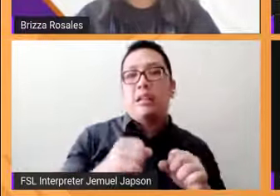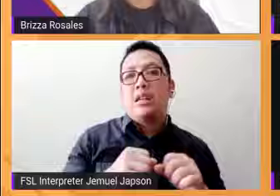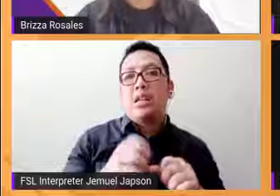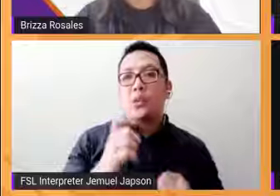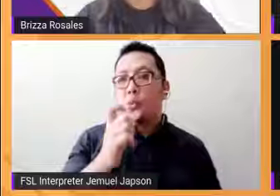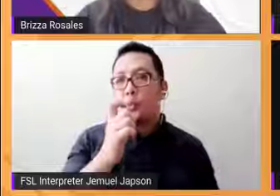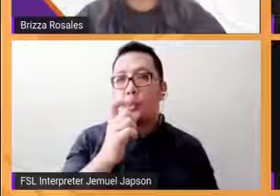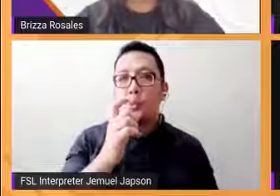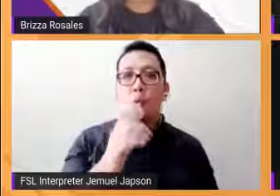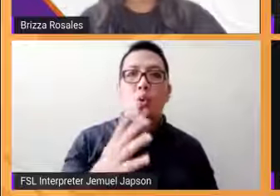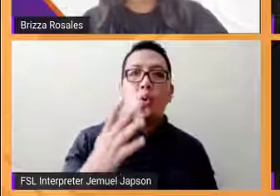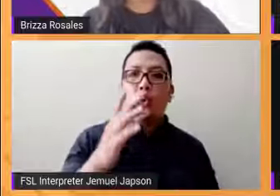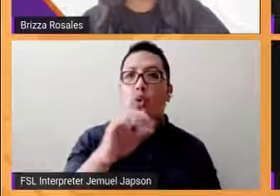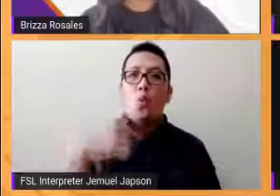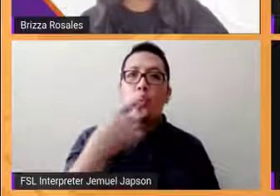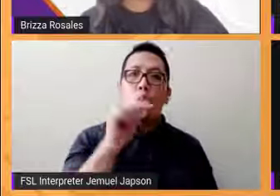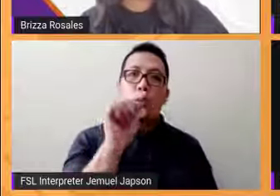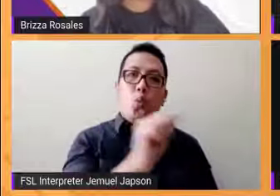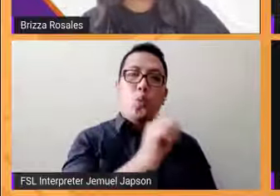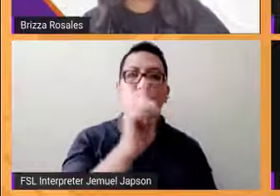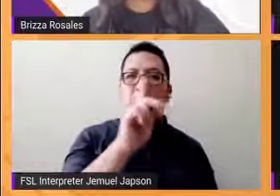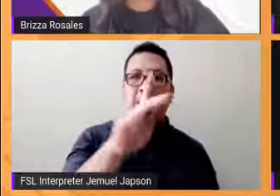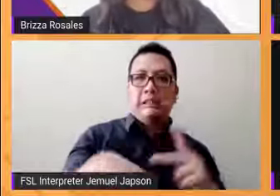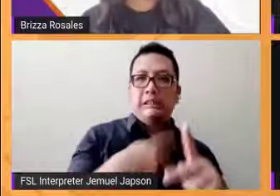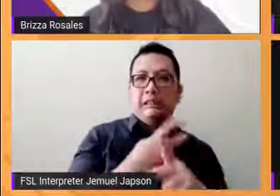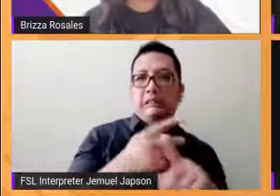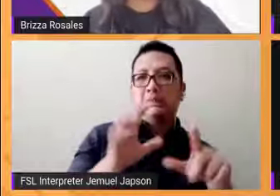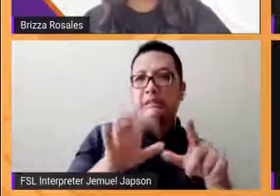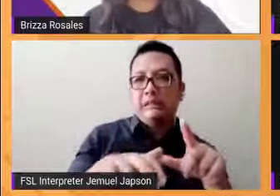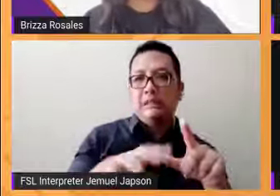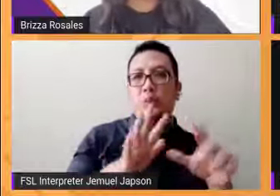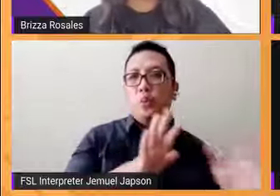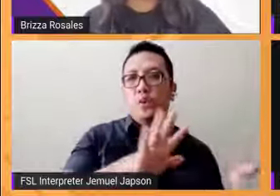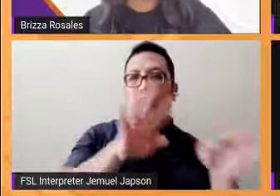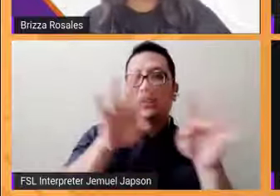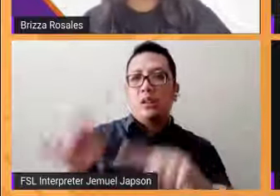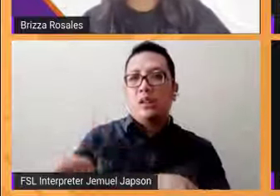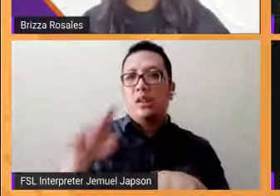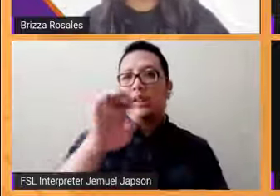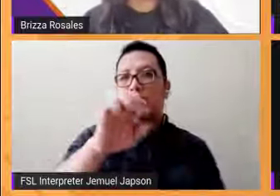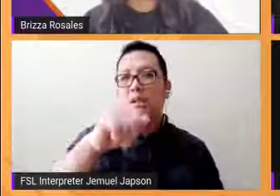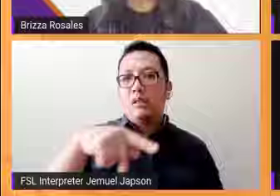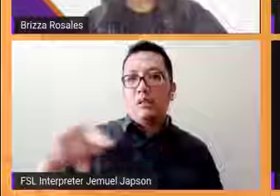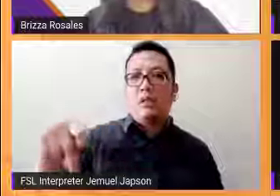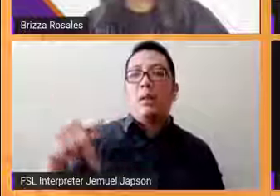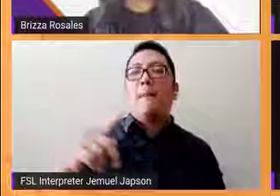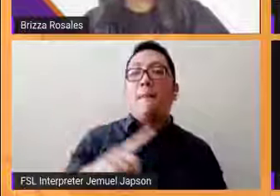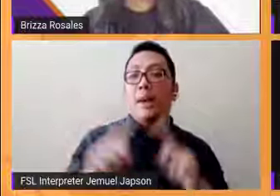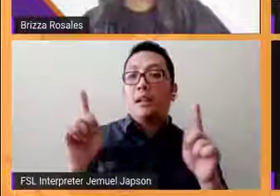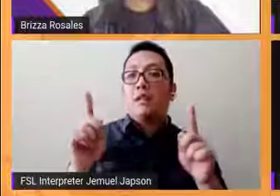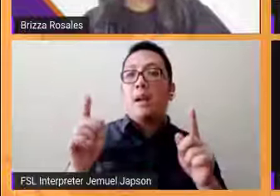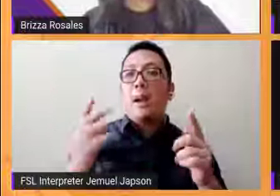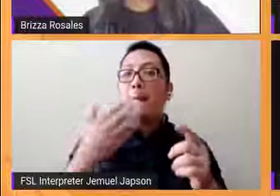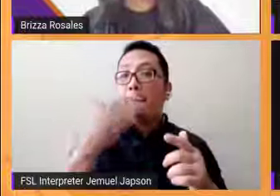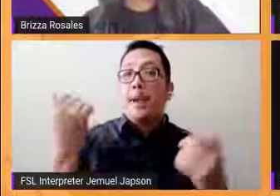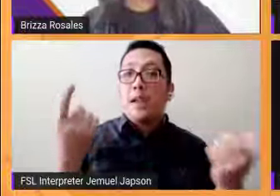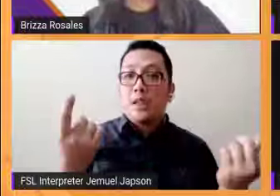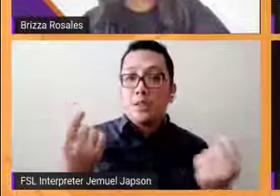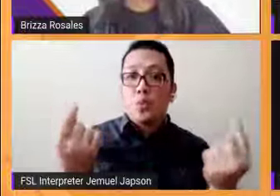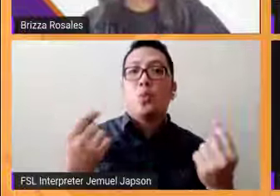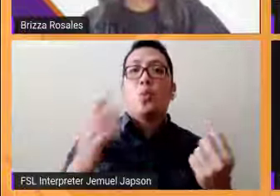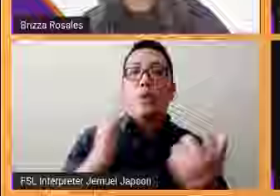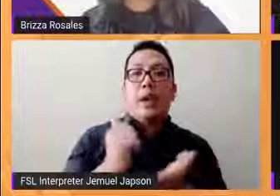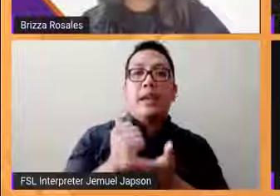kung sino anong klaseng kapansanan ang meron sa EAPP so although best effort may reasonable accommodation naman tayo pwede